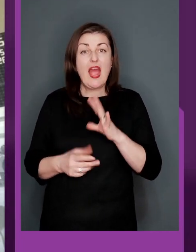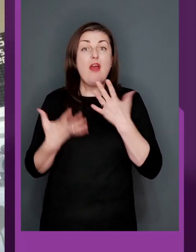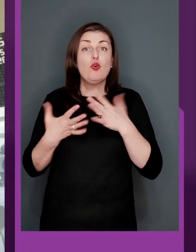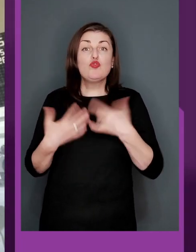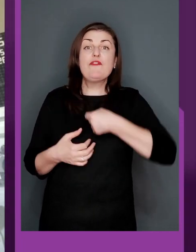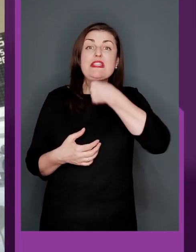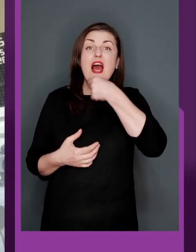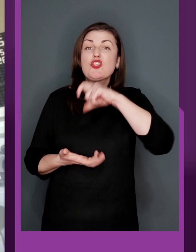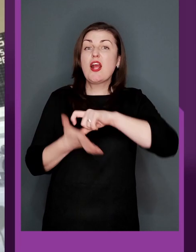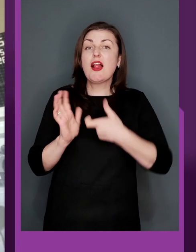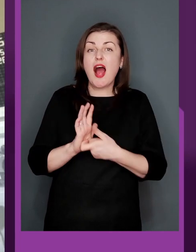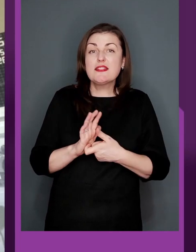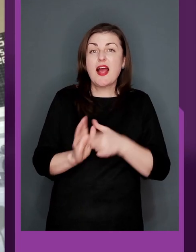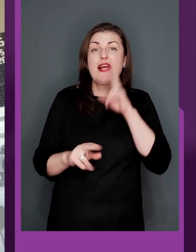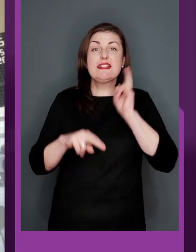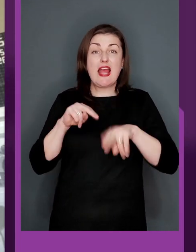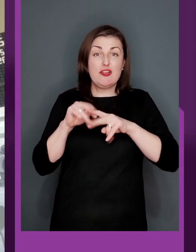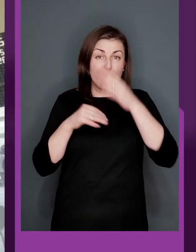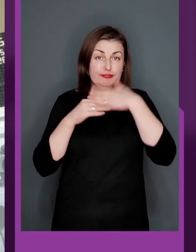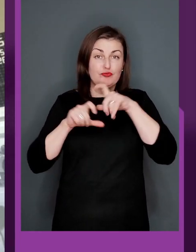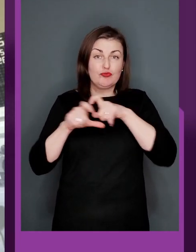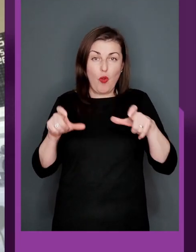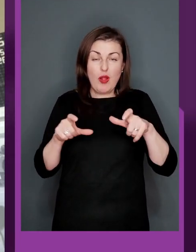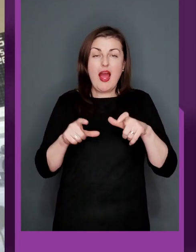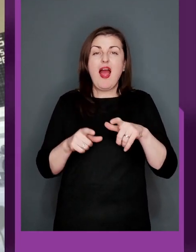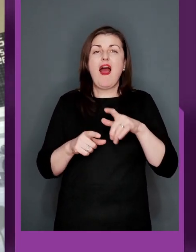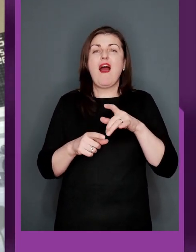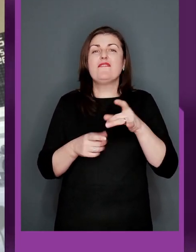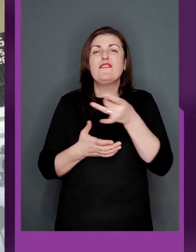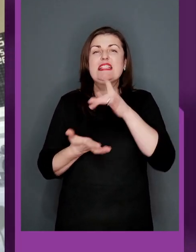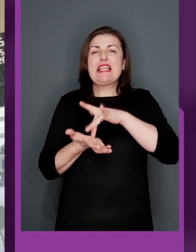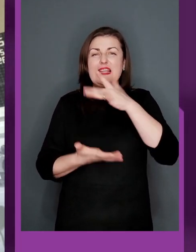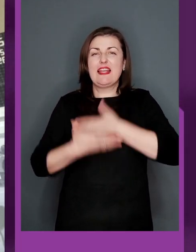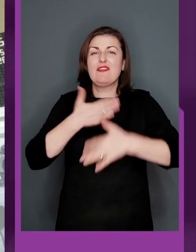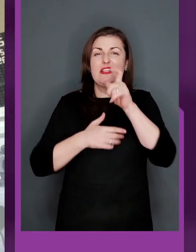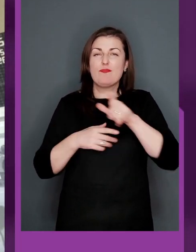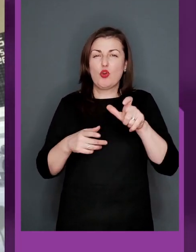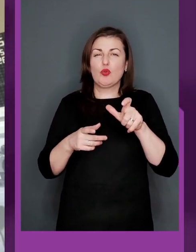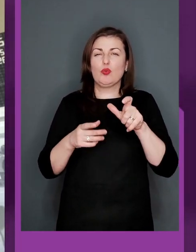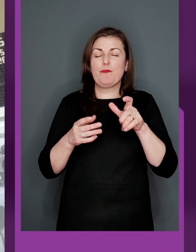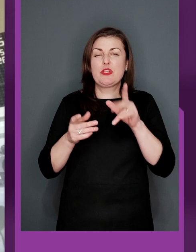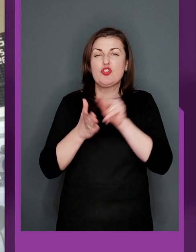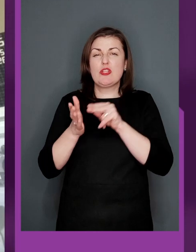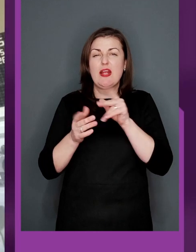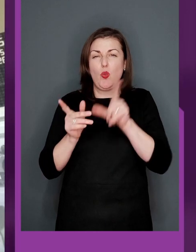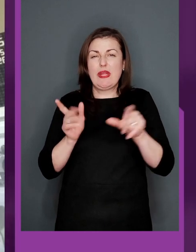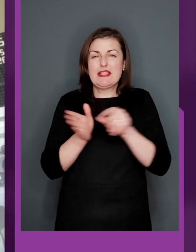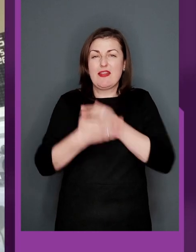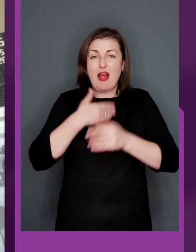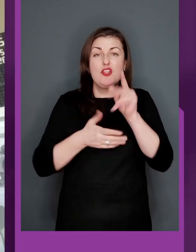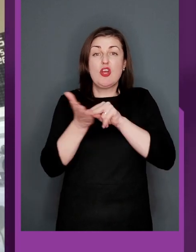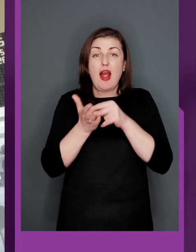от вже в старших класах, закінчуючи школу, регіональний центр спорту людей з інвалідністю черкаський,